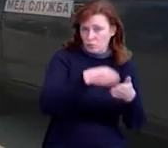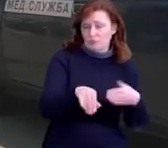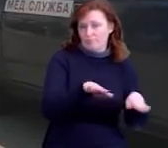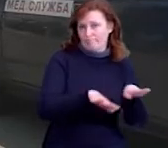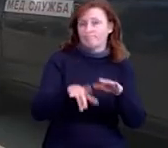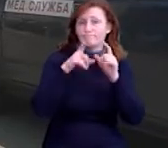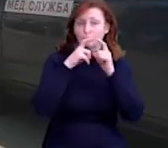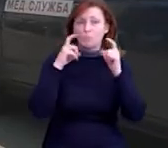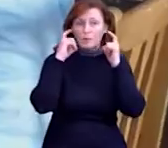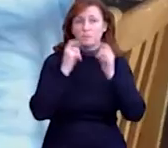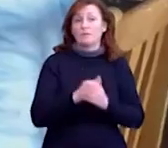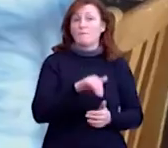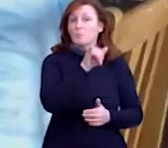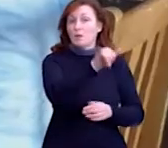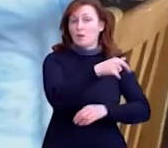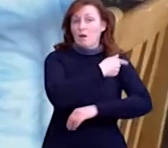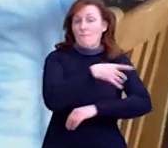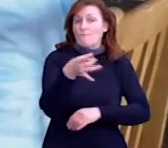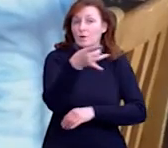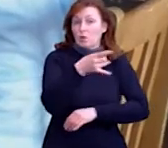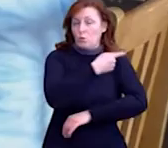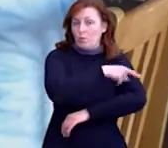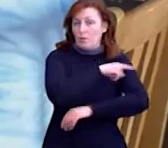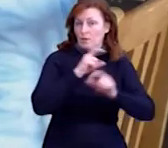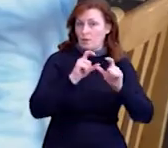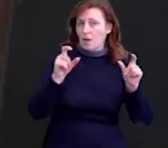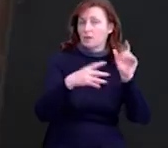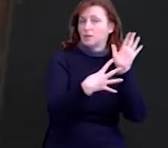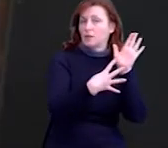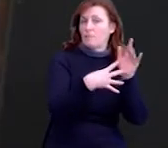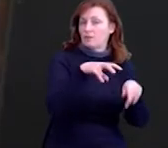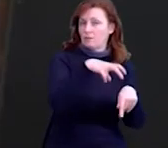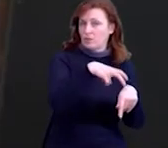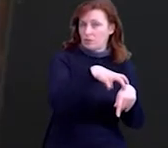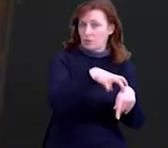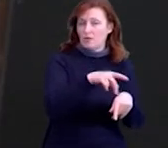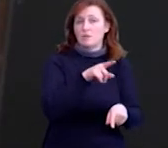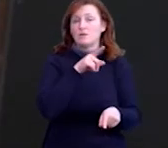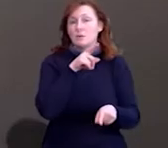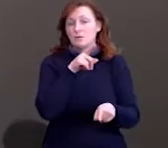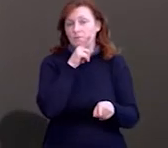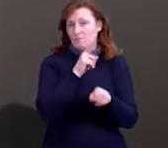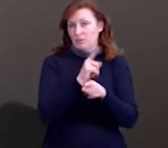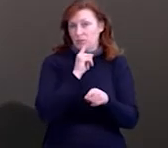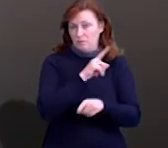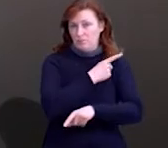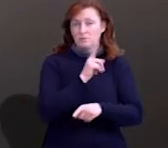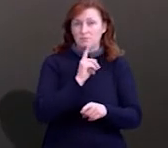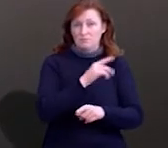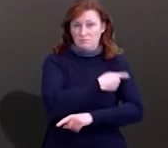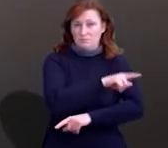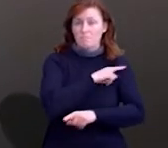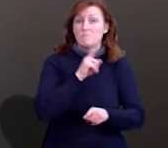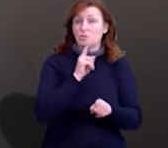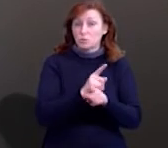Куликівської райлікарні 9 лікарів, стільки ж медсестер. Захисні костюми замовляли індивідуально для кожного. Раніше це називався